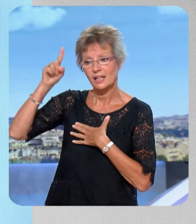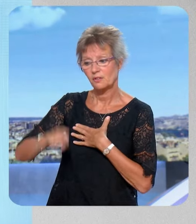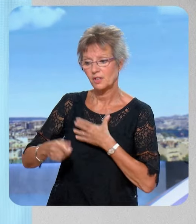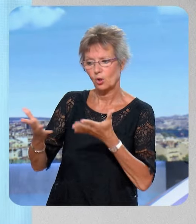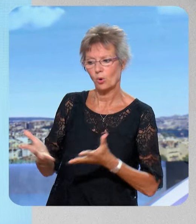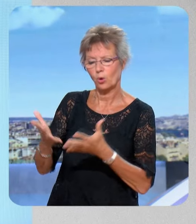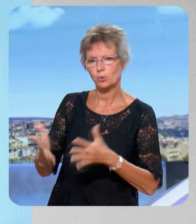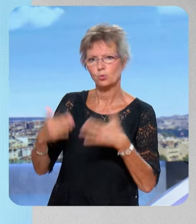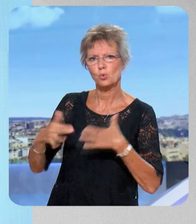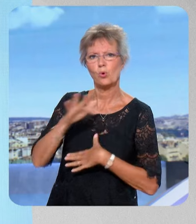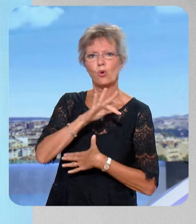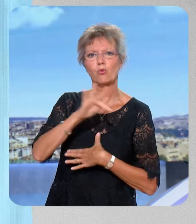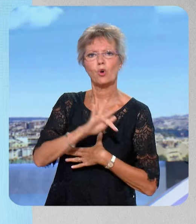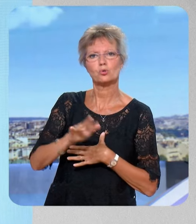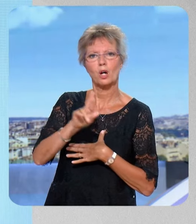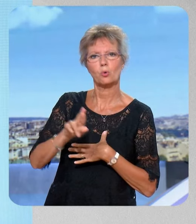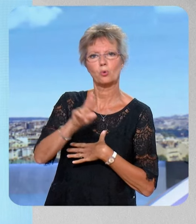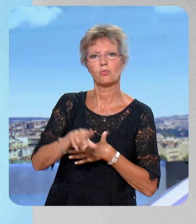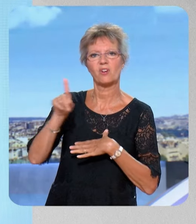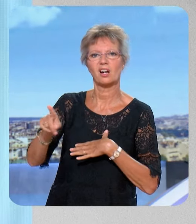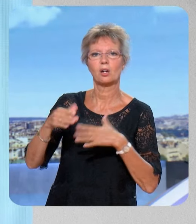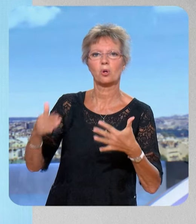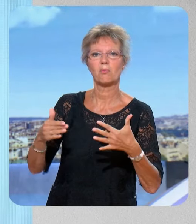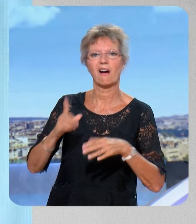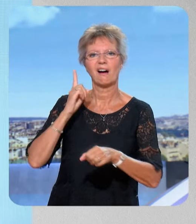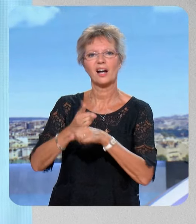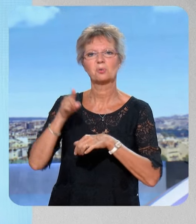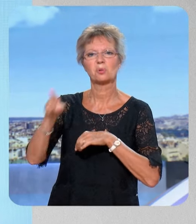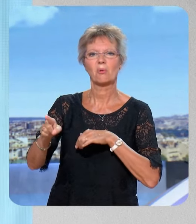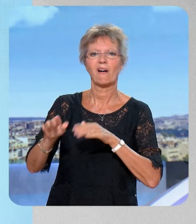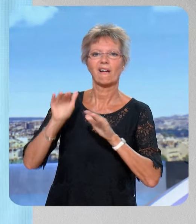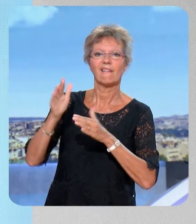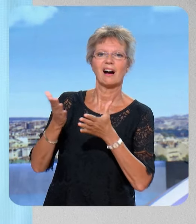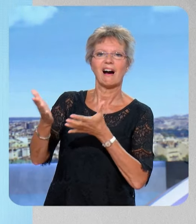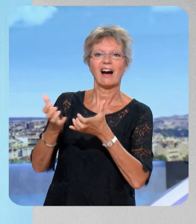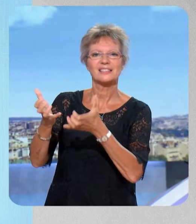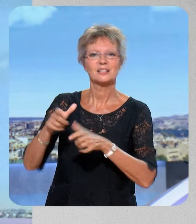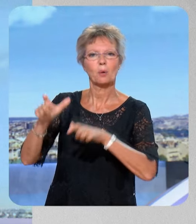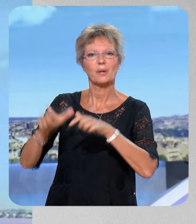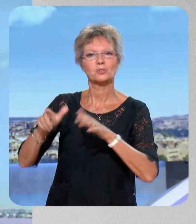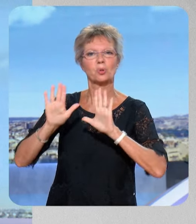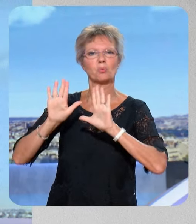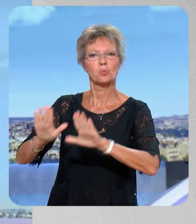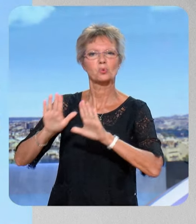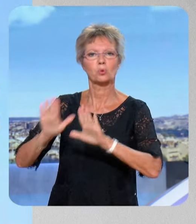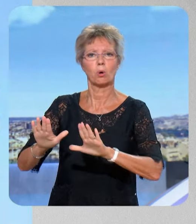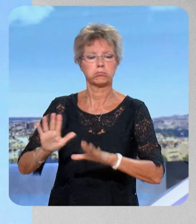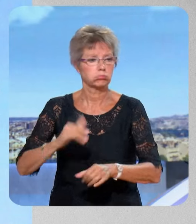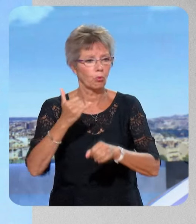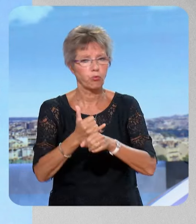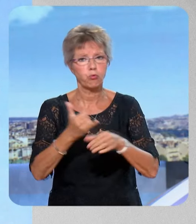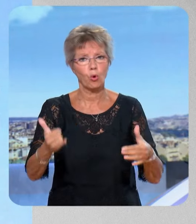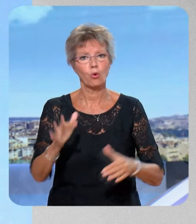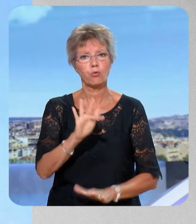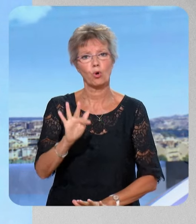avec François Ruffin qui dit en gros que vous faites campagne au faciès en ciblant un électorat communautaire musulman, vous lui répondez quoi ? – Que c'est faux déjà et que ça m'embête que